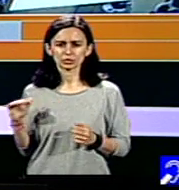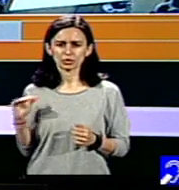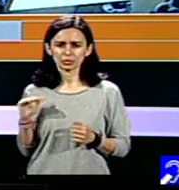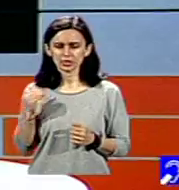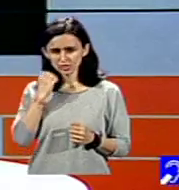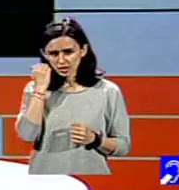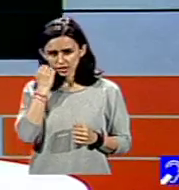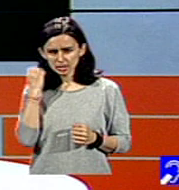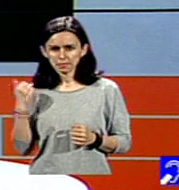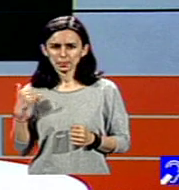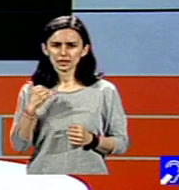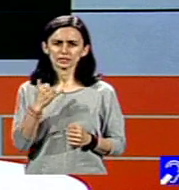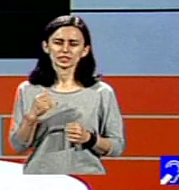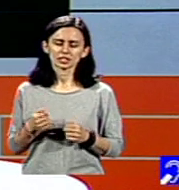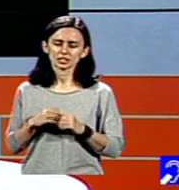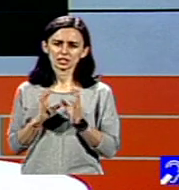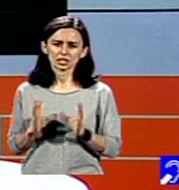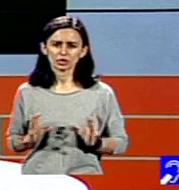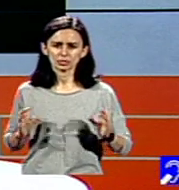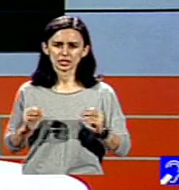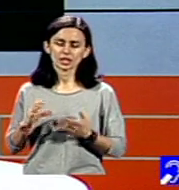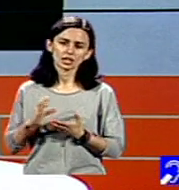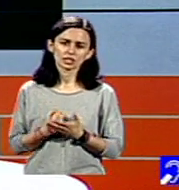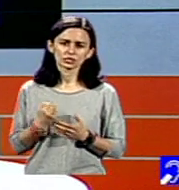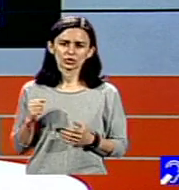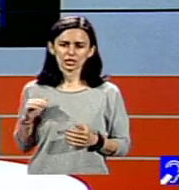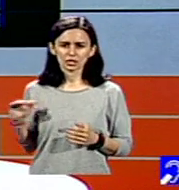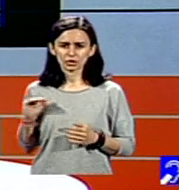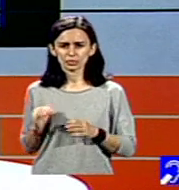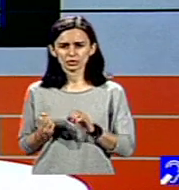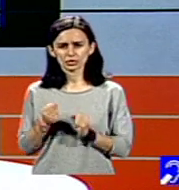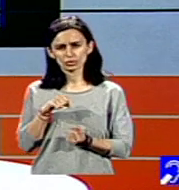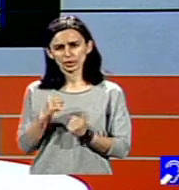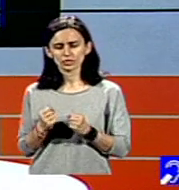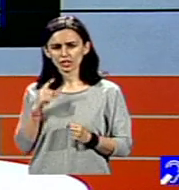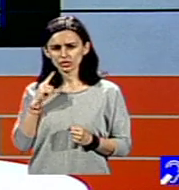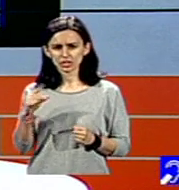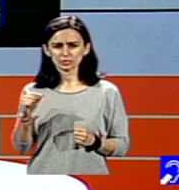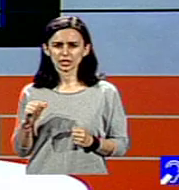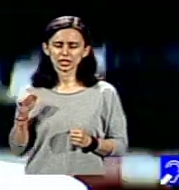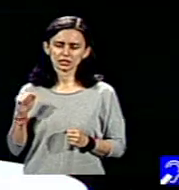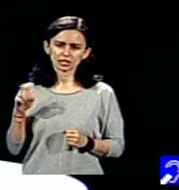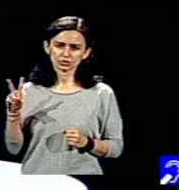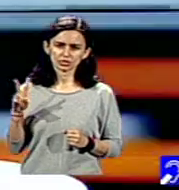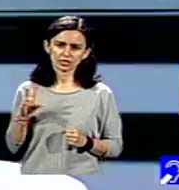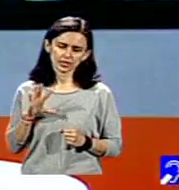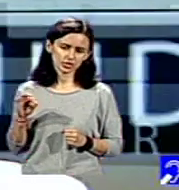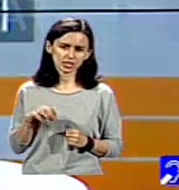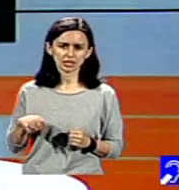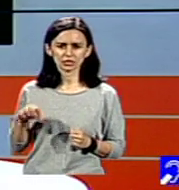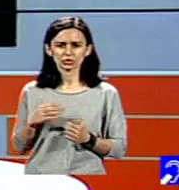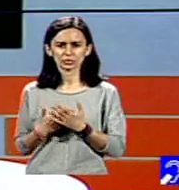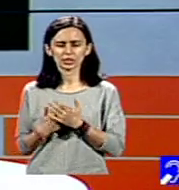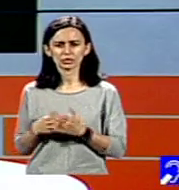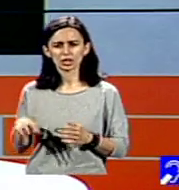România, de multe ori l-ați luat pe Andrei, l-ați uit în mașină și ați mers la Suceava, în alte locuri, pentru că în localitatea de domiciliu au fost